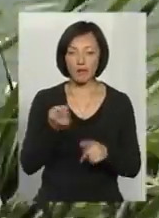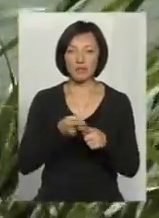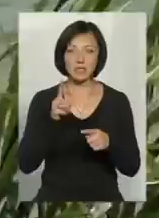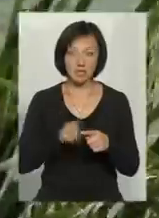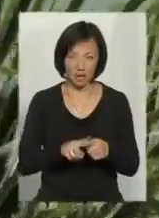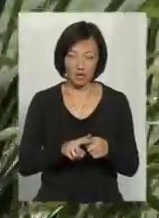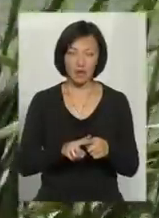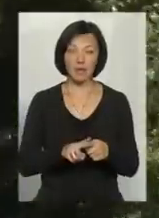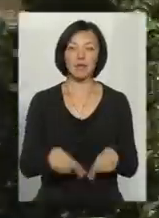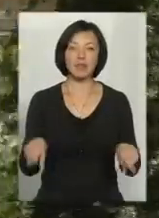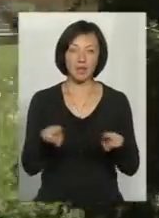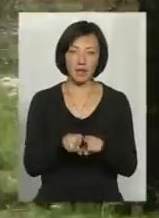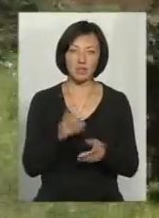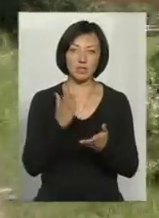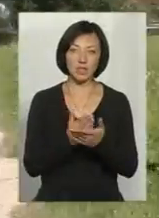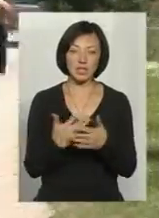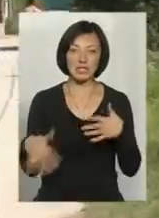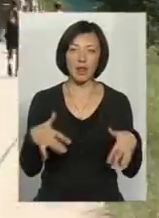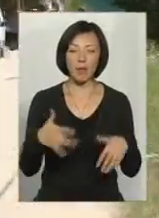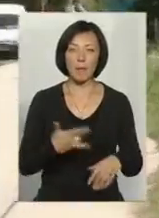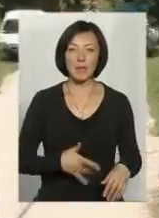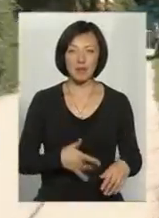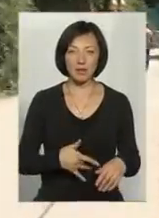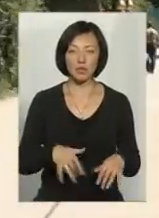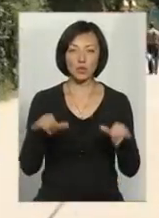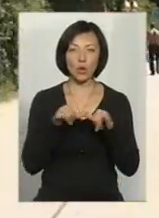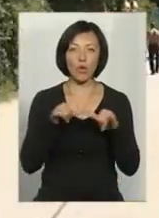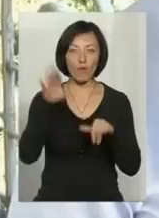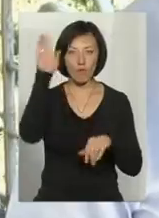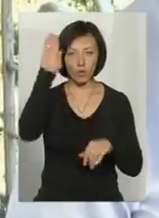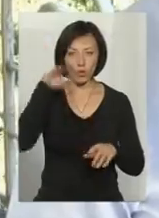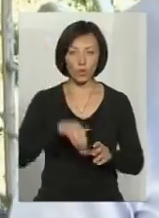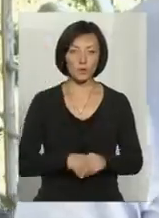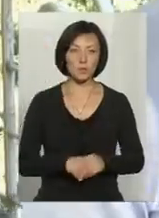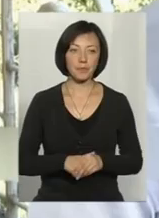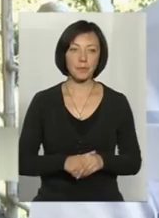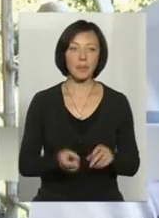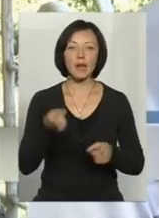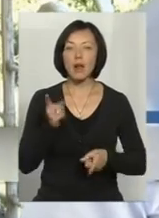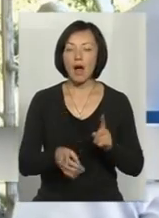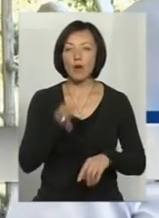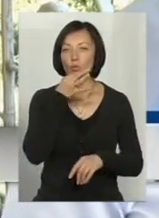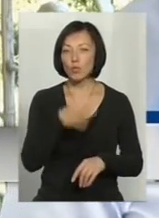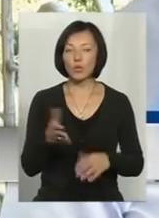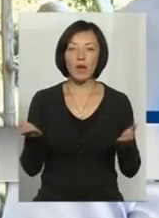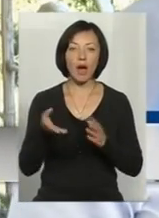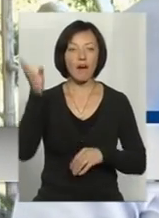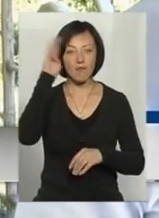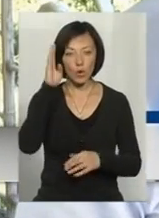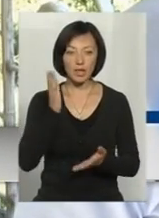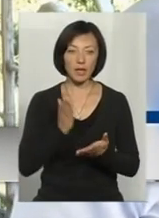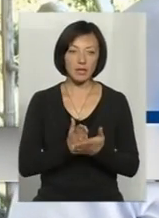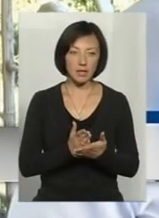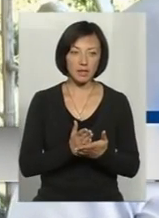словами фахівців, теж є слабо мінералізованою столовою водою. Реально вода, будь-яка вода, яка є